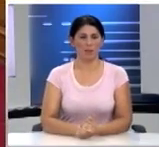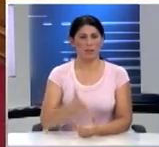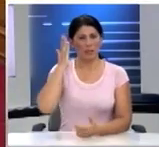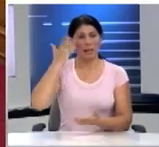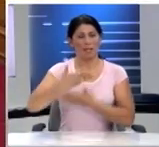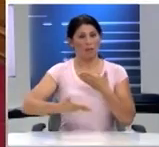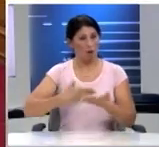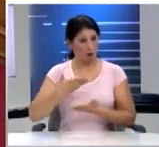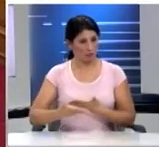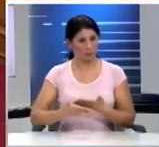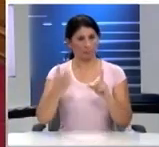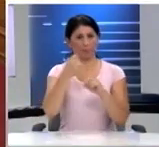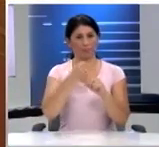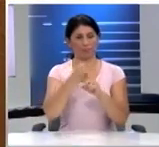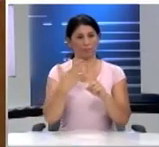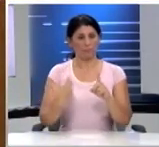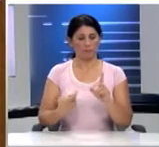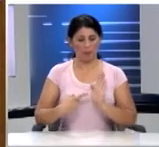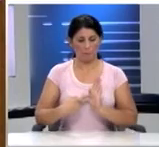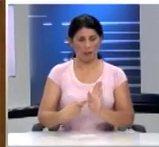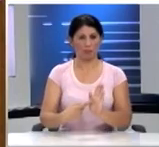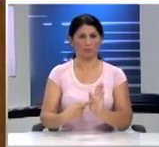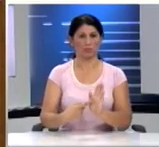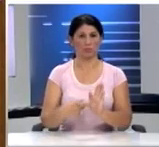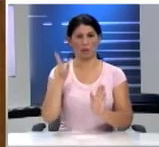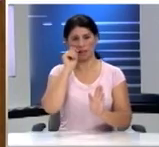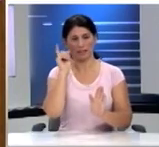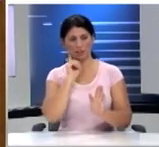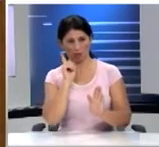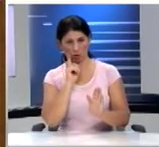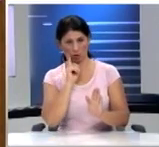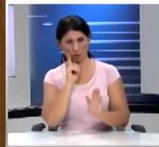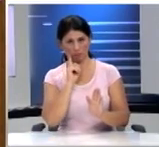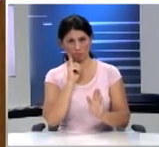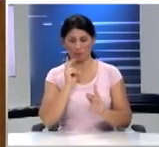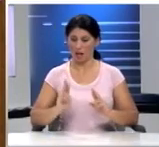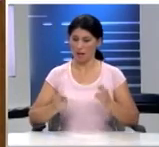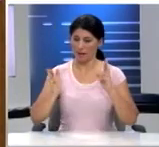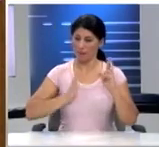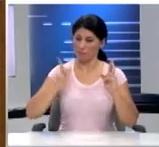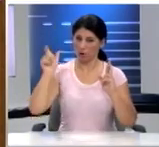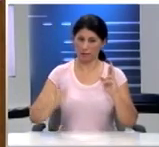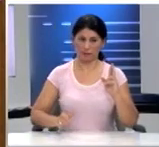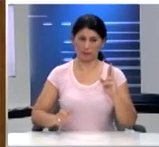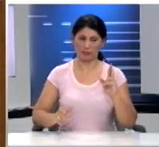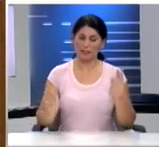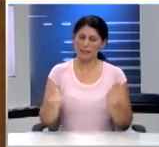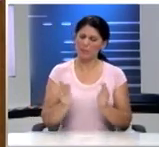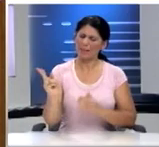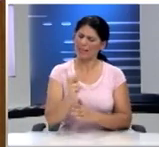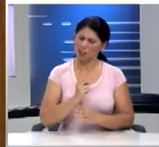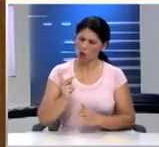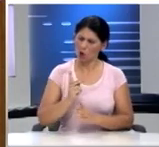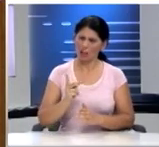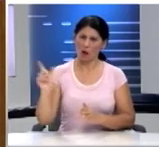Ανακεφαλαιώνοντας διεκδικούμε να είμαστε παρόντες και παρούσες Ενεργοί πολίτες τόσο στη μικρή κοινωνία που